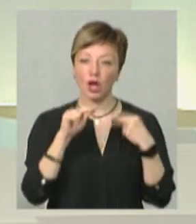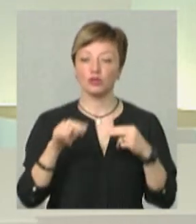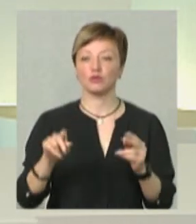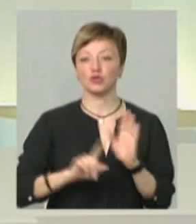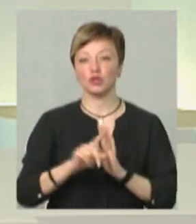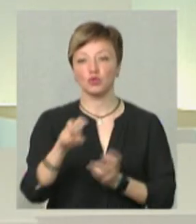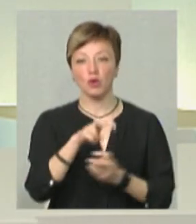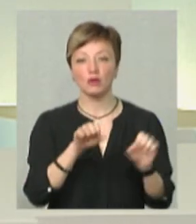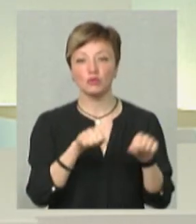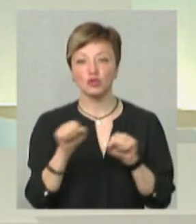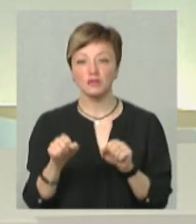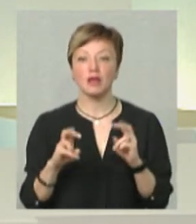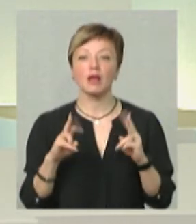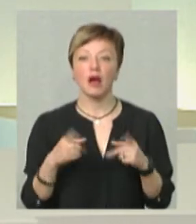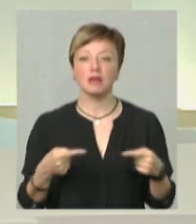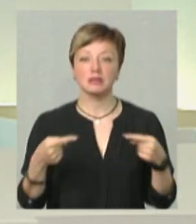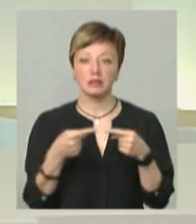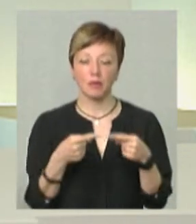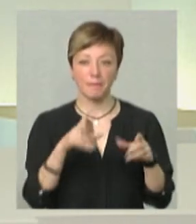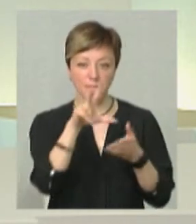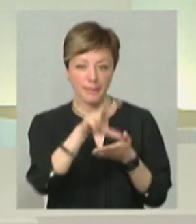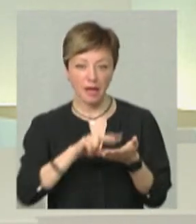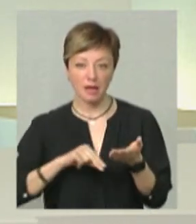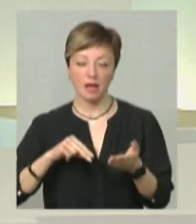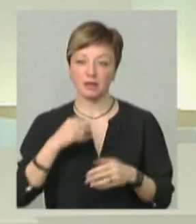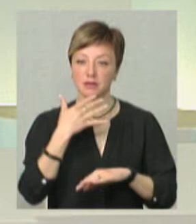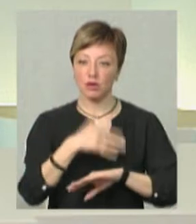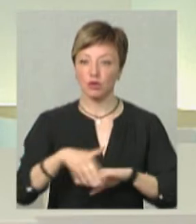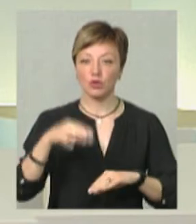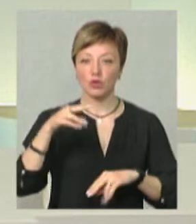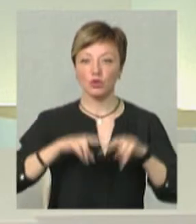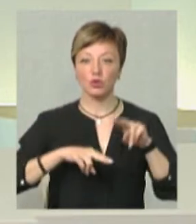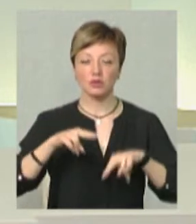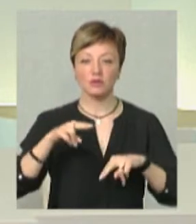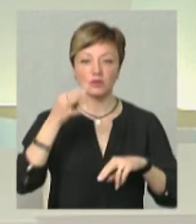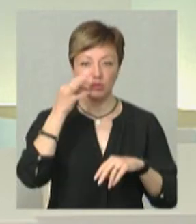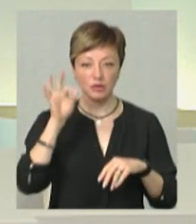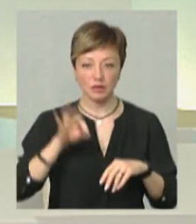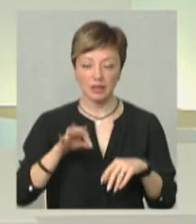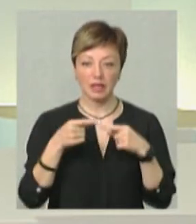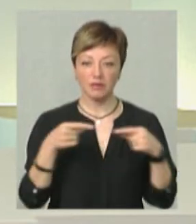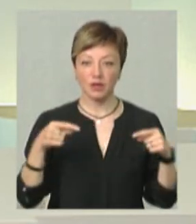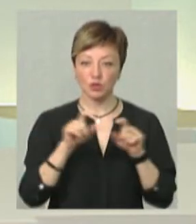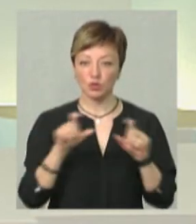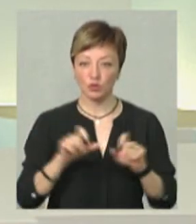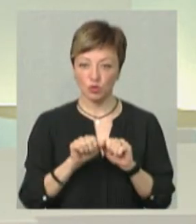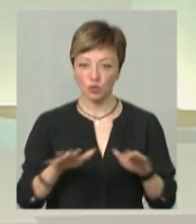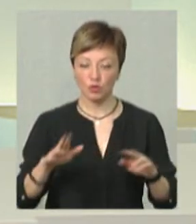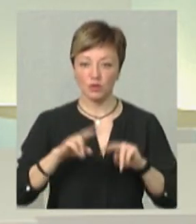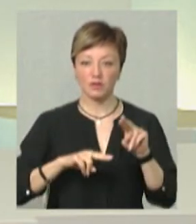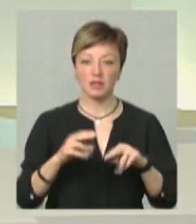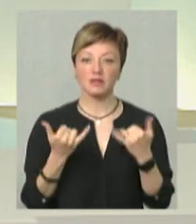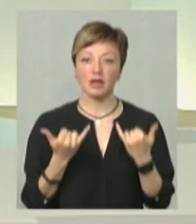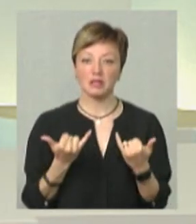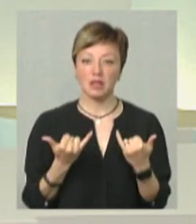шукати можливості, як саме перейняти оцей закорнодний досвід в будівництві, в інфраструктурному будівництві. Ну, а зараз